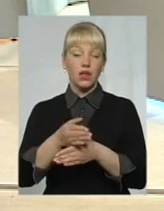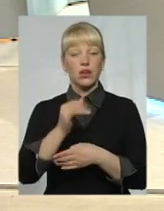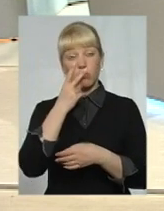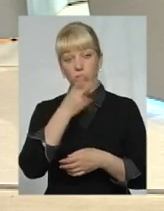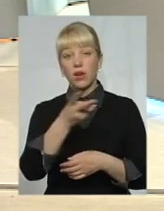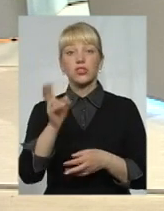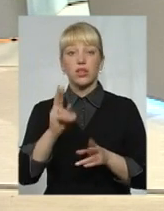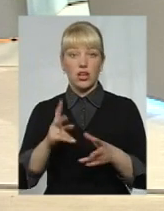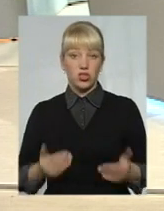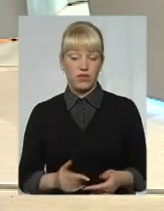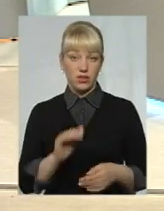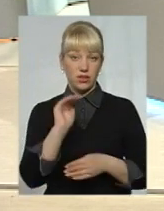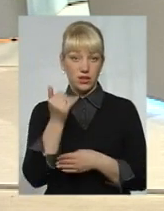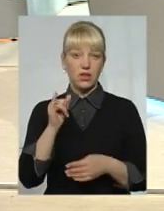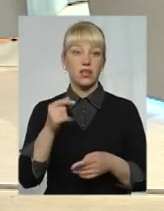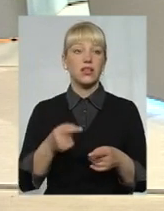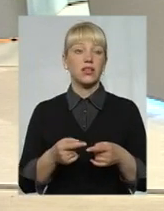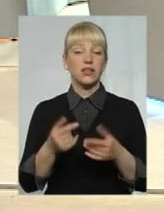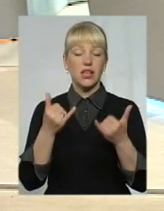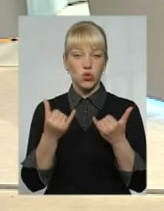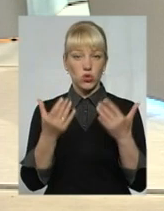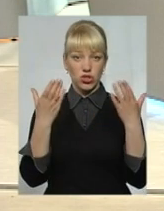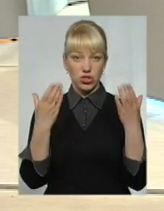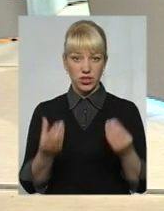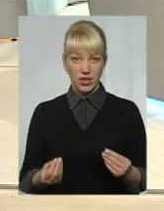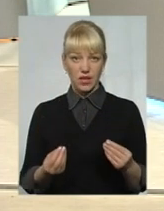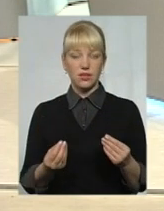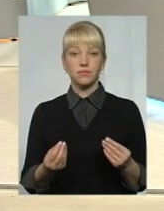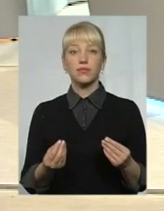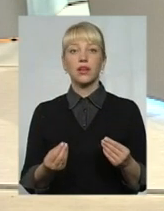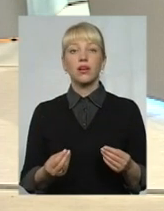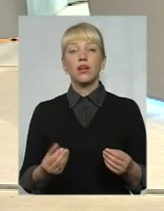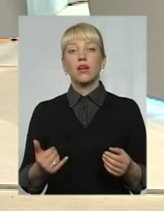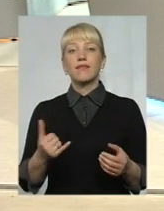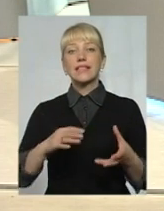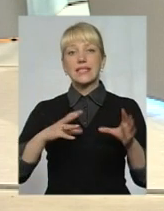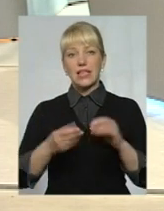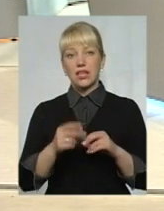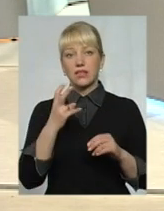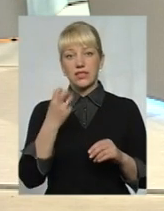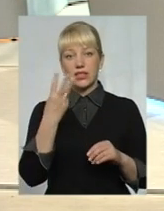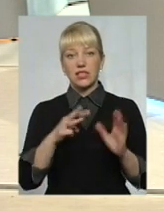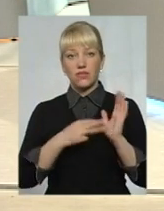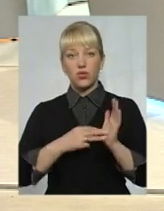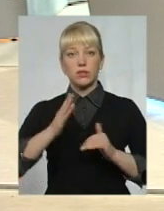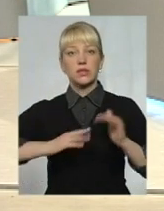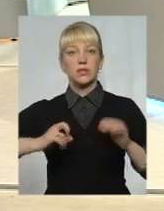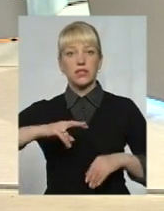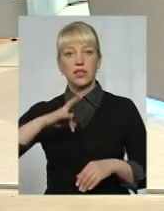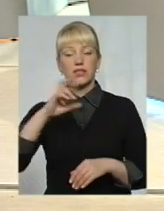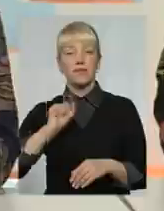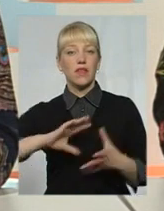Звичайно. І тому у нас на сьогоднішній взагалі 238 спеціалістів на